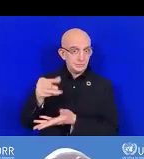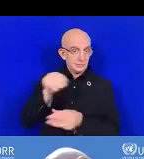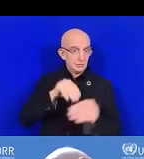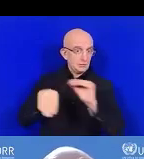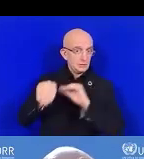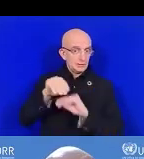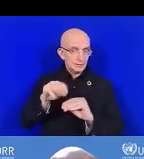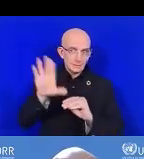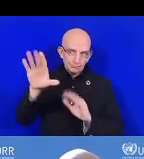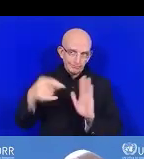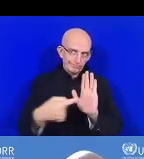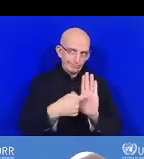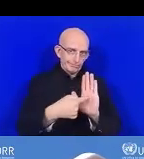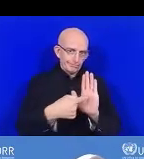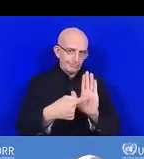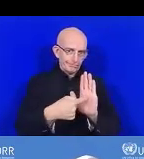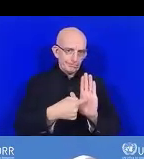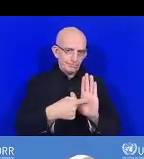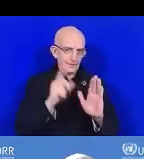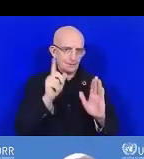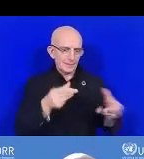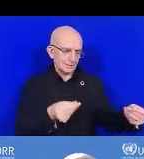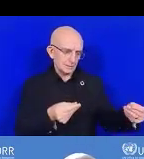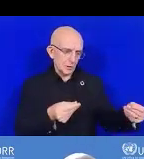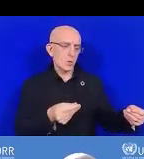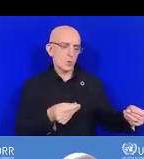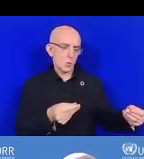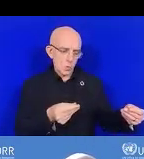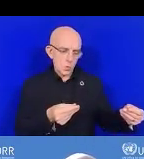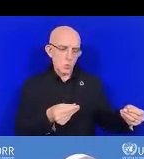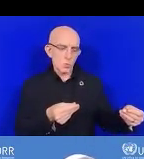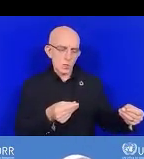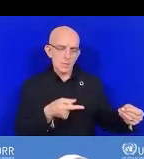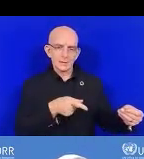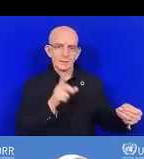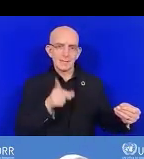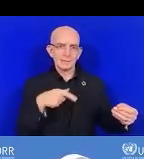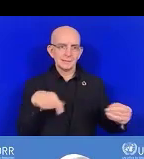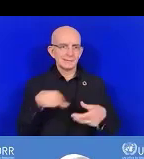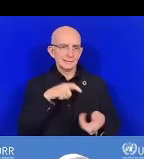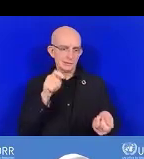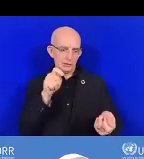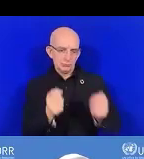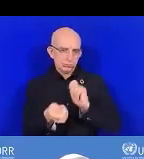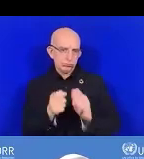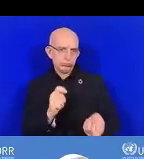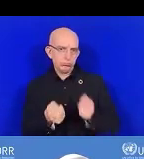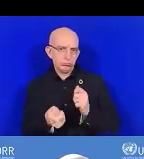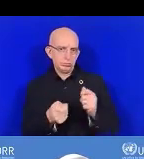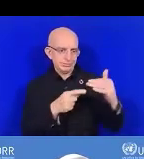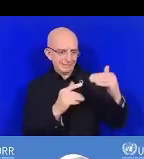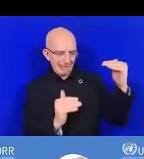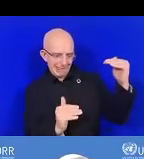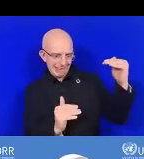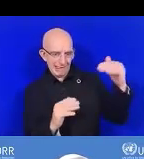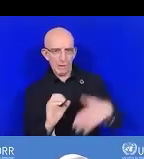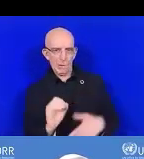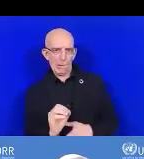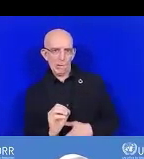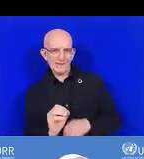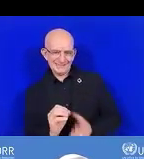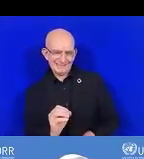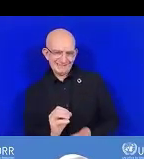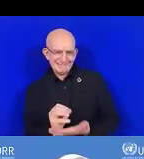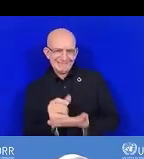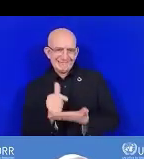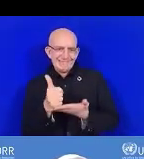expliquer les étapes ou les actions que vous devez entreprendre pour réduire les